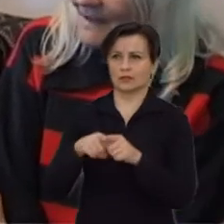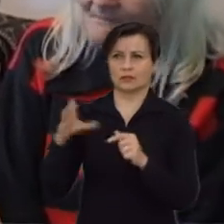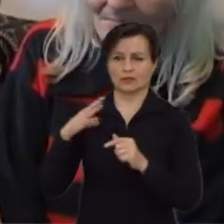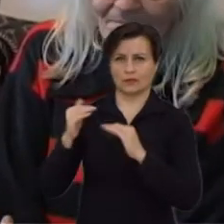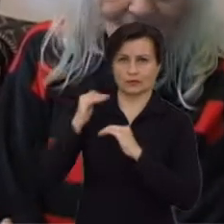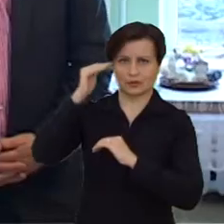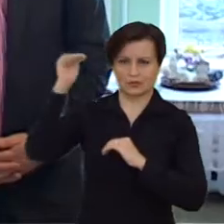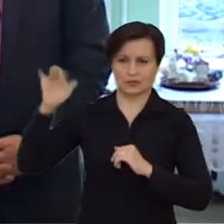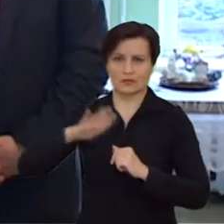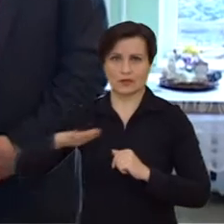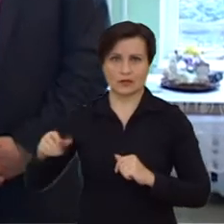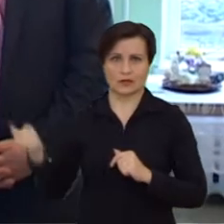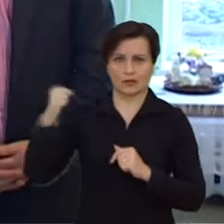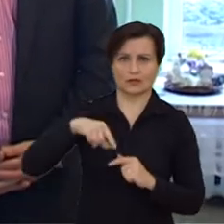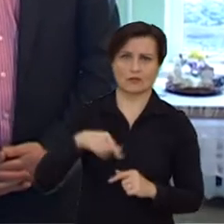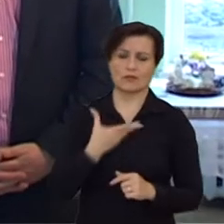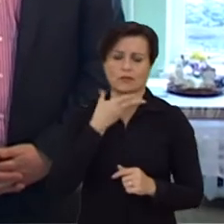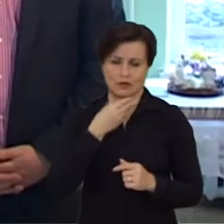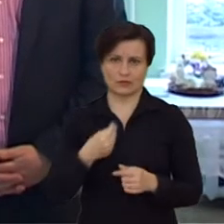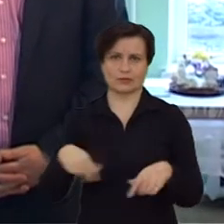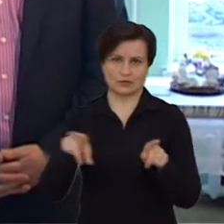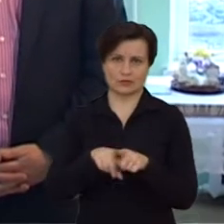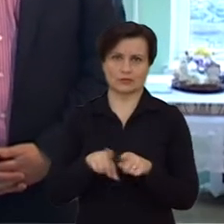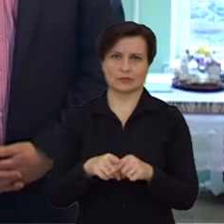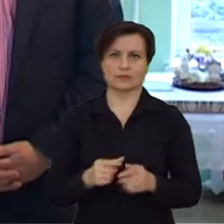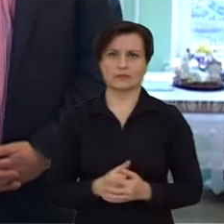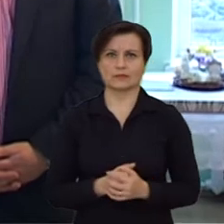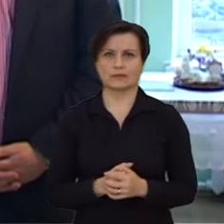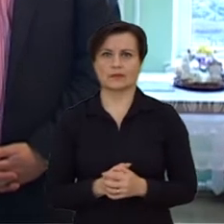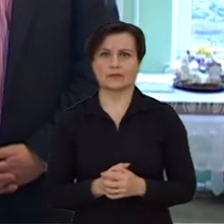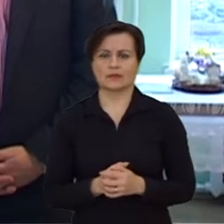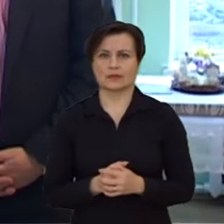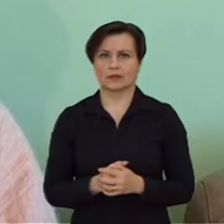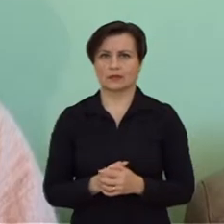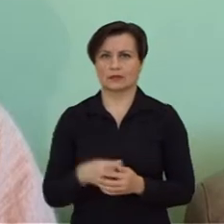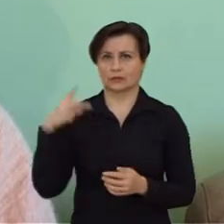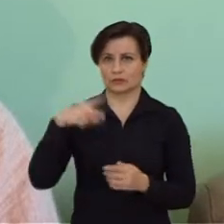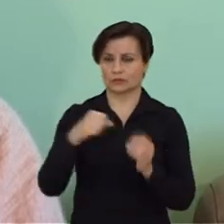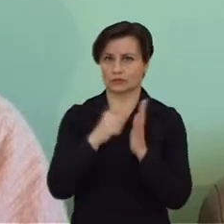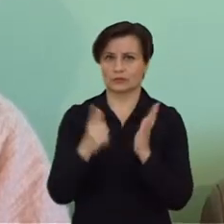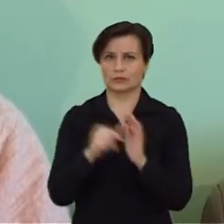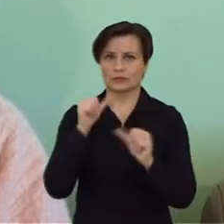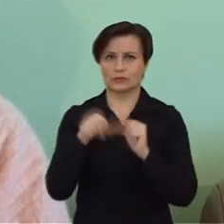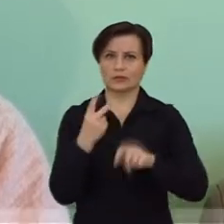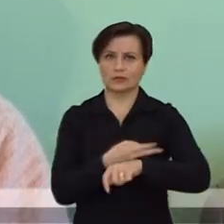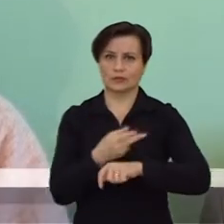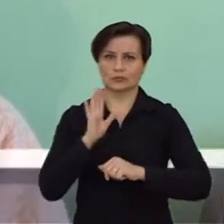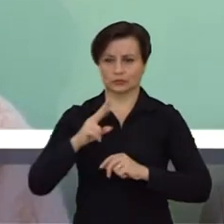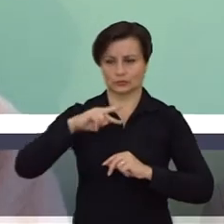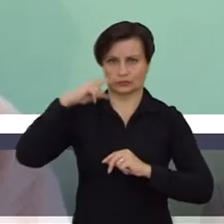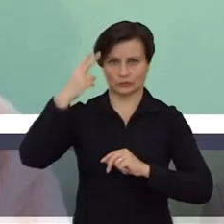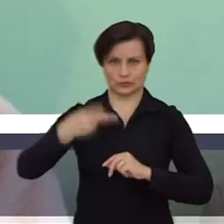mokyklinė, didesnį mokslų. Ativažiai būtų irgi labai gražiai, gražiai apsyvim. 17 metų vasario,